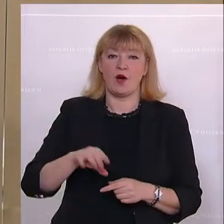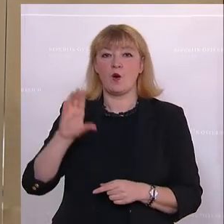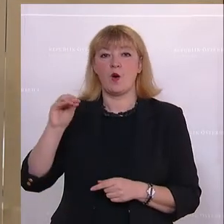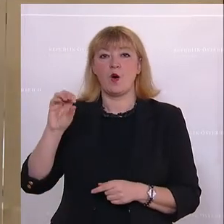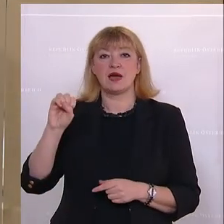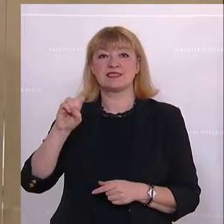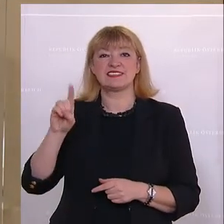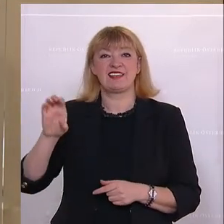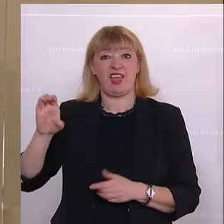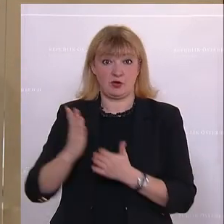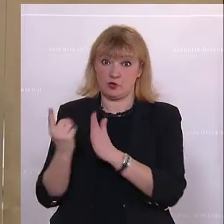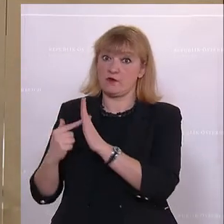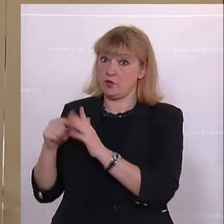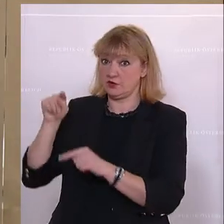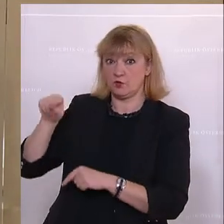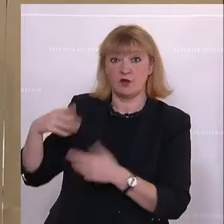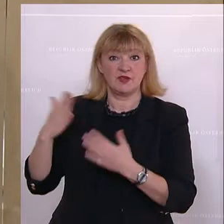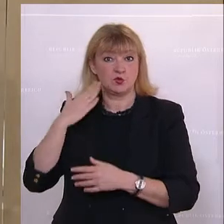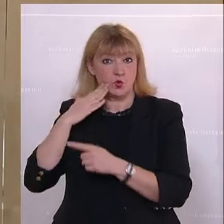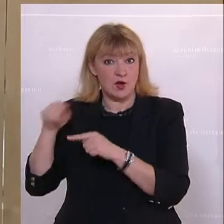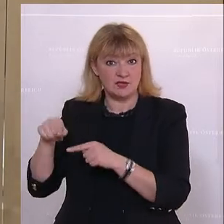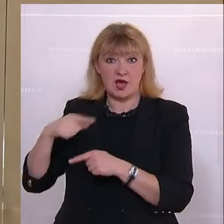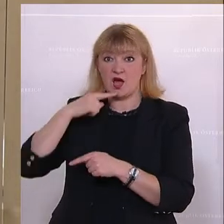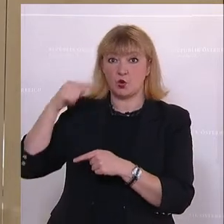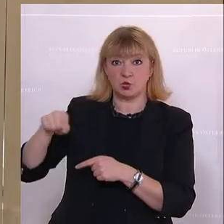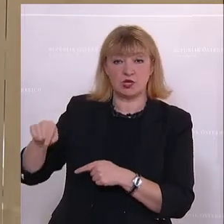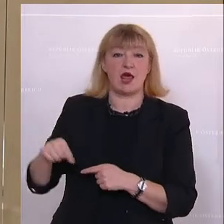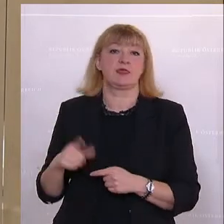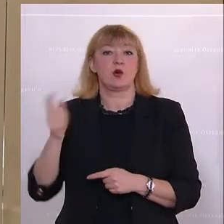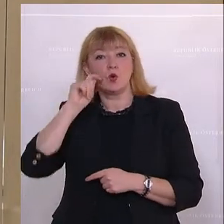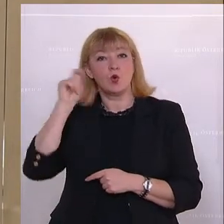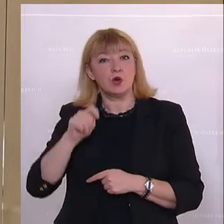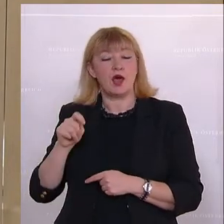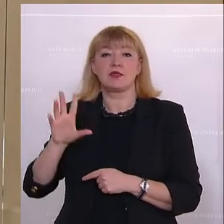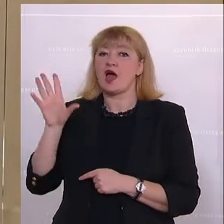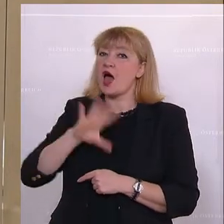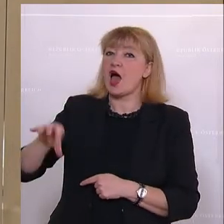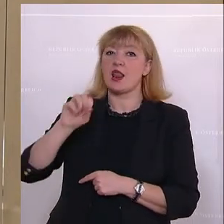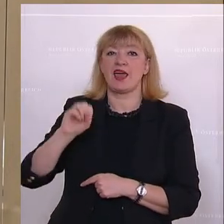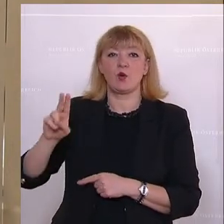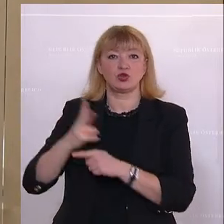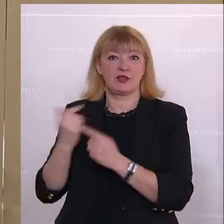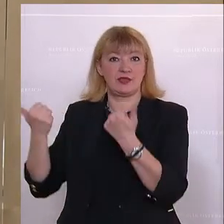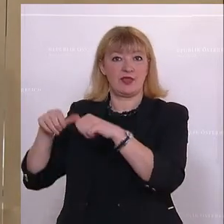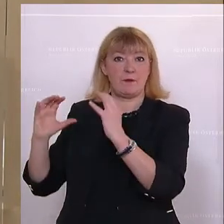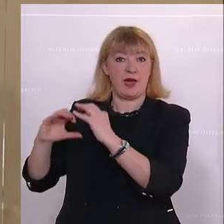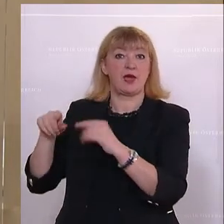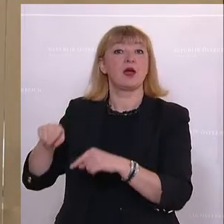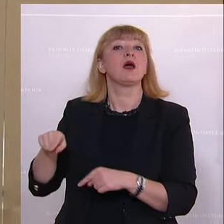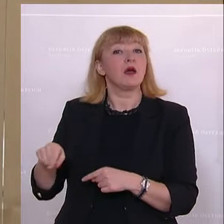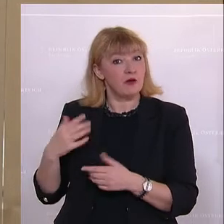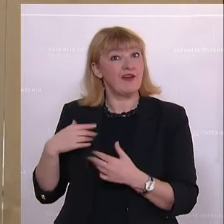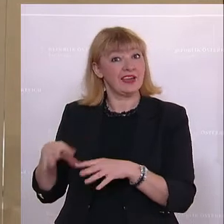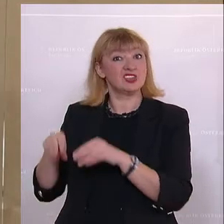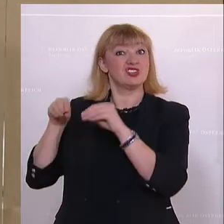gefordert. In der OSZD sind die USA, sind Russland, die Ukrainen, alle EU-Staaten vertreten. Und die OSZD ist geschaffen